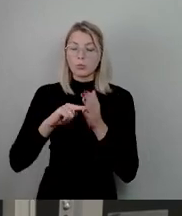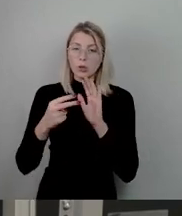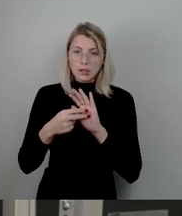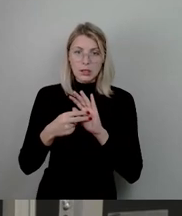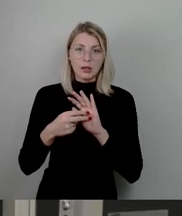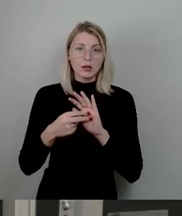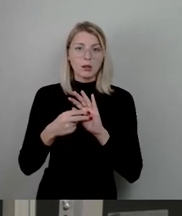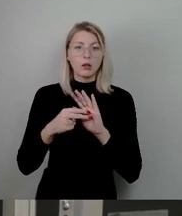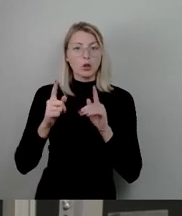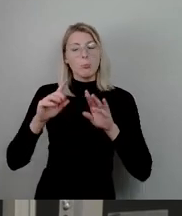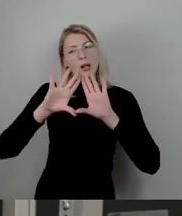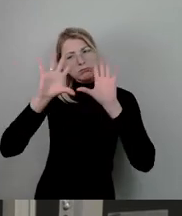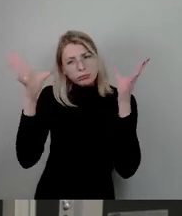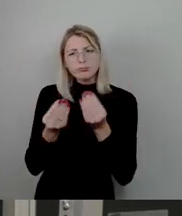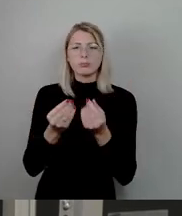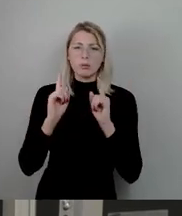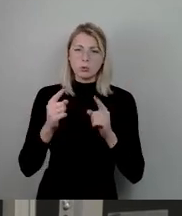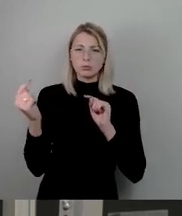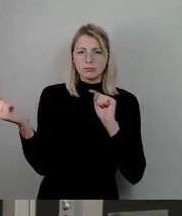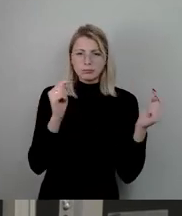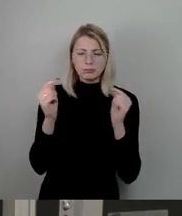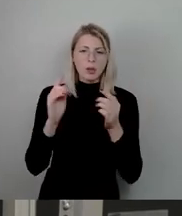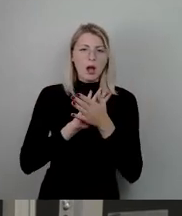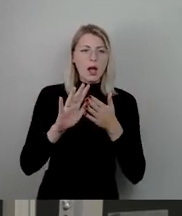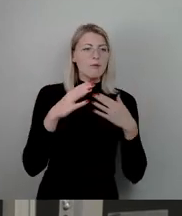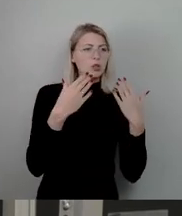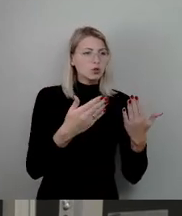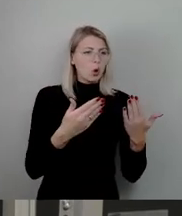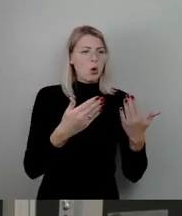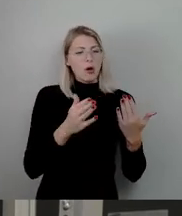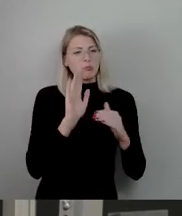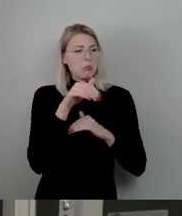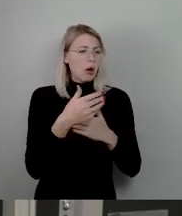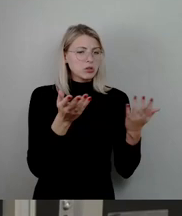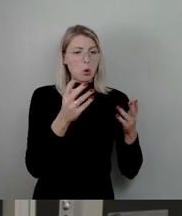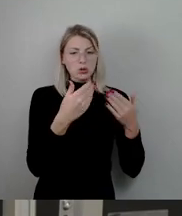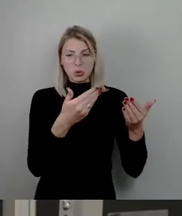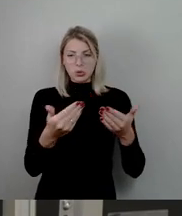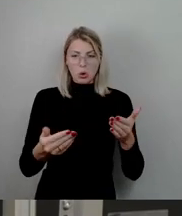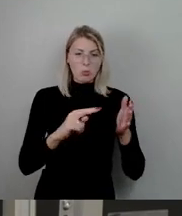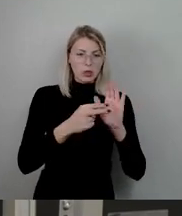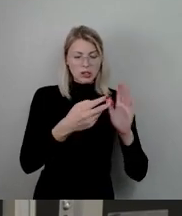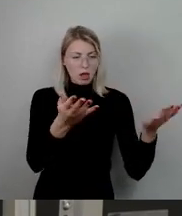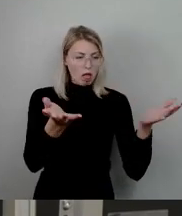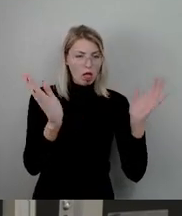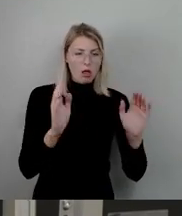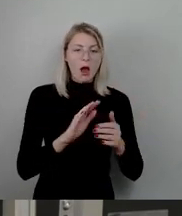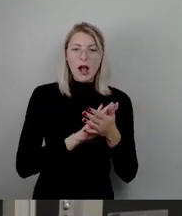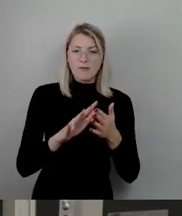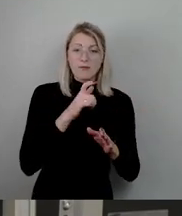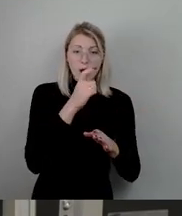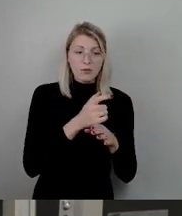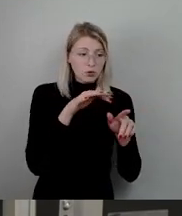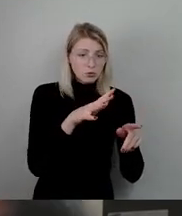ganzen Breite auch diskutieren und jetzt hier nicht einfach so ideologisch drüber wischen und die eigene Verantwortung am Gesamtprozess da vollkommen